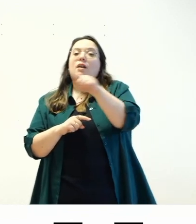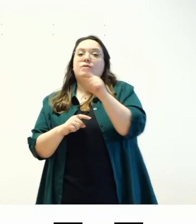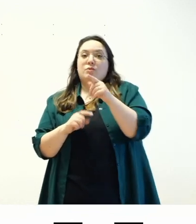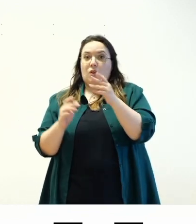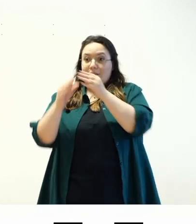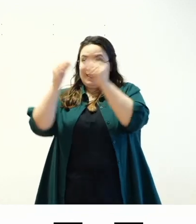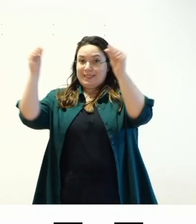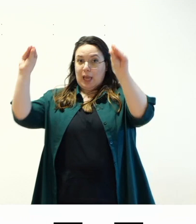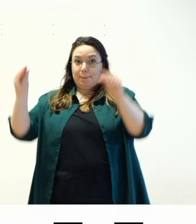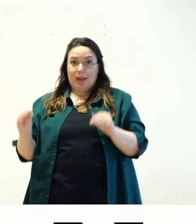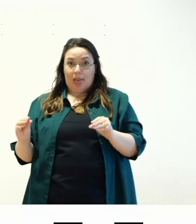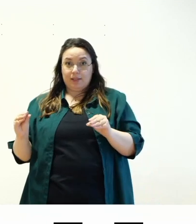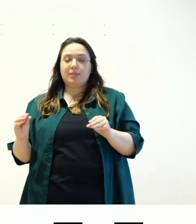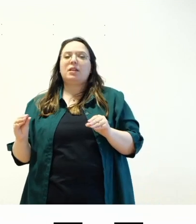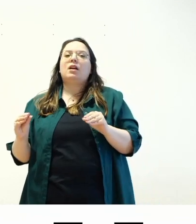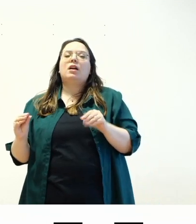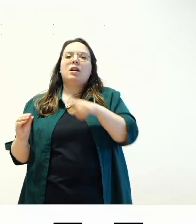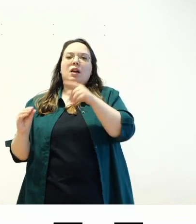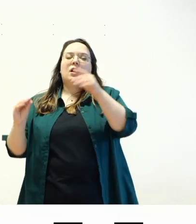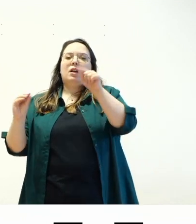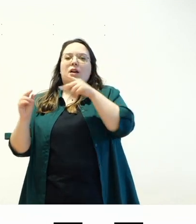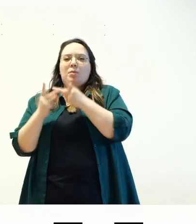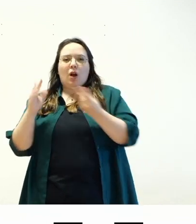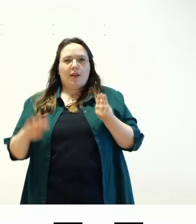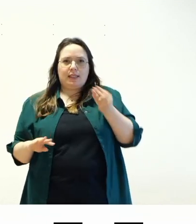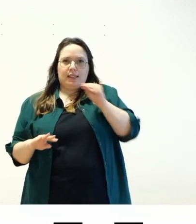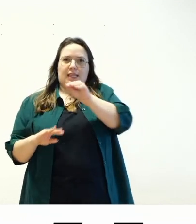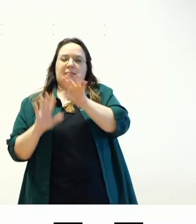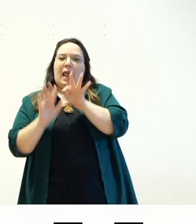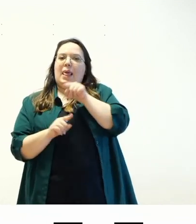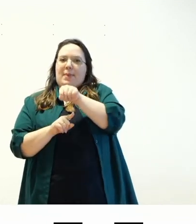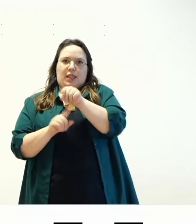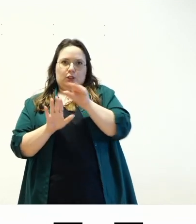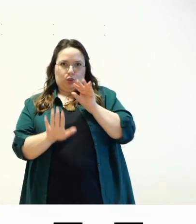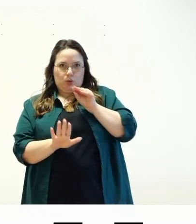template un elemento a cui assegno